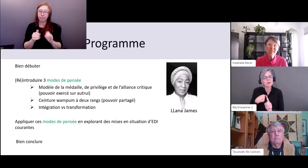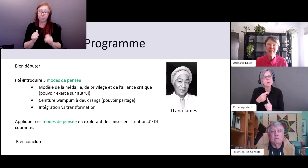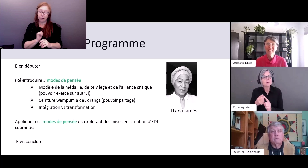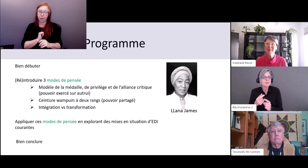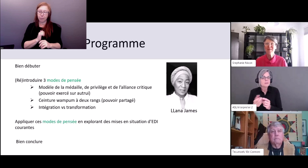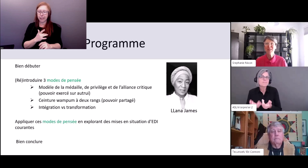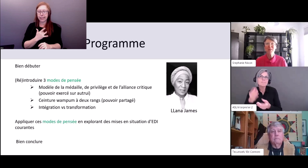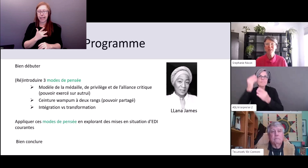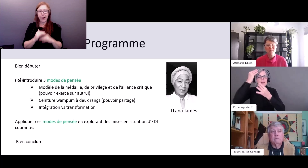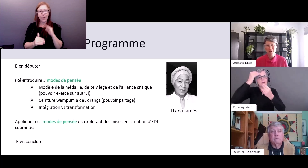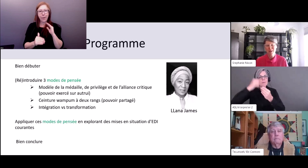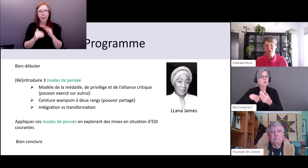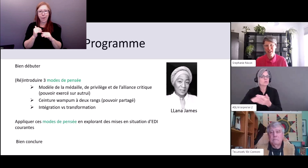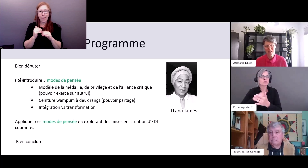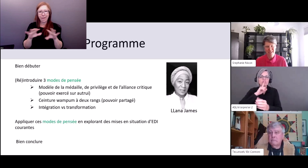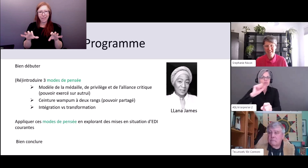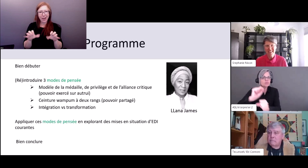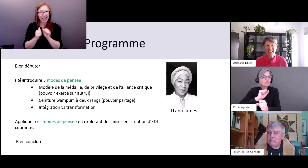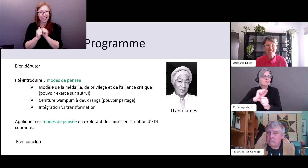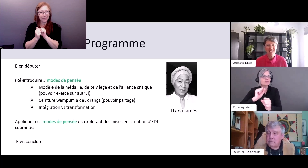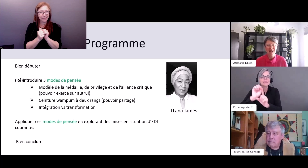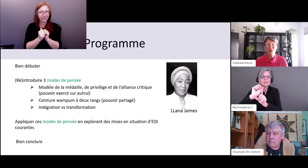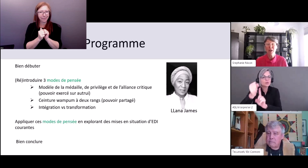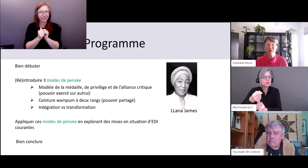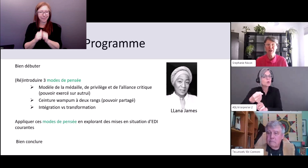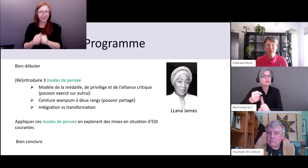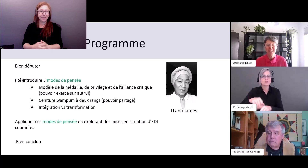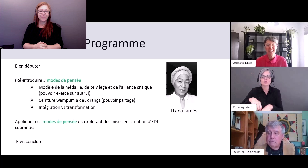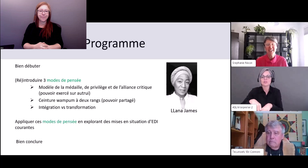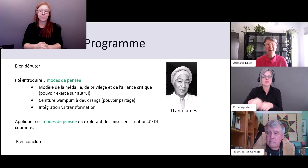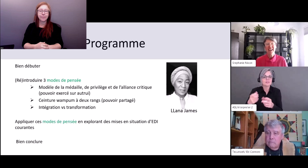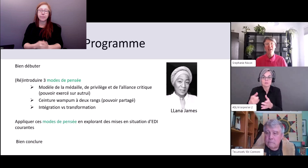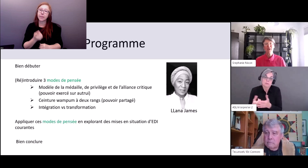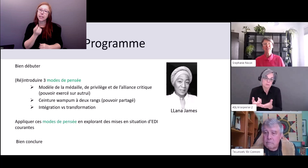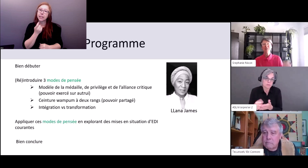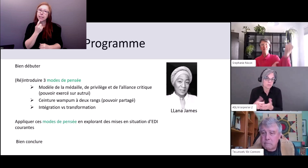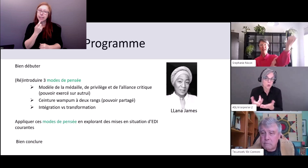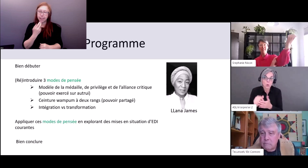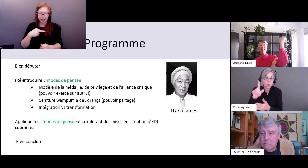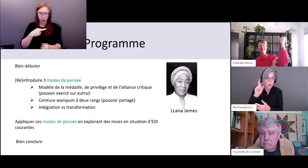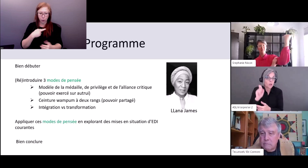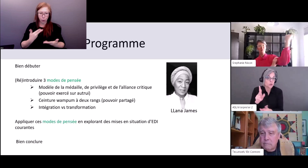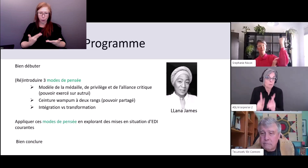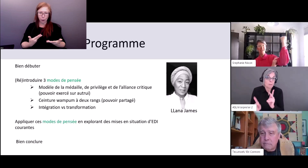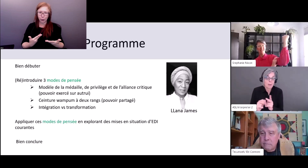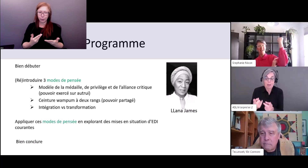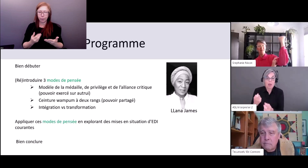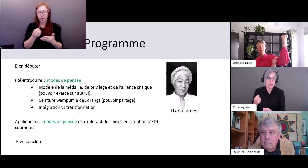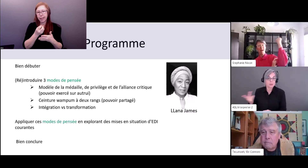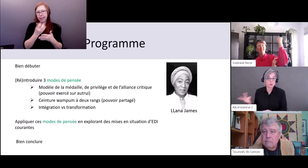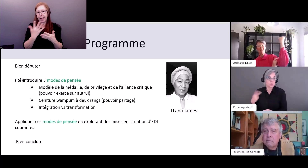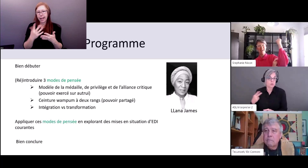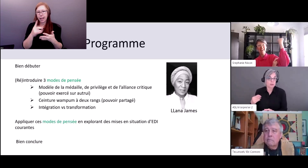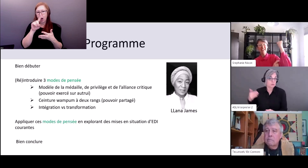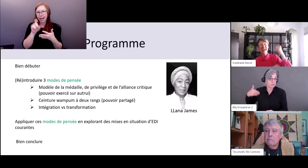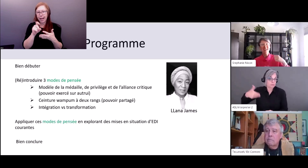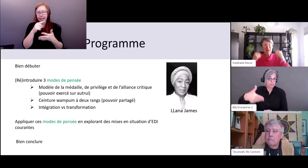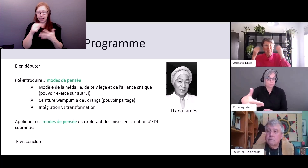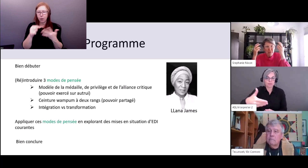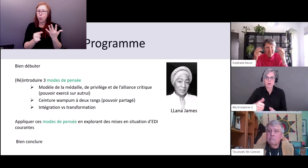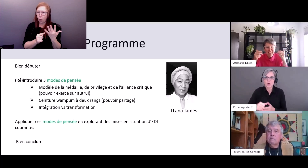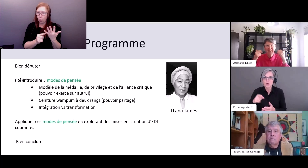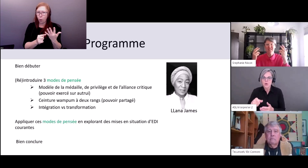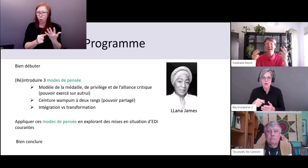pour des mises en situation des des qui